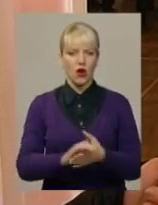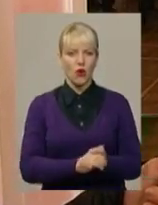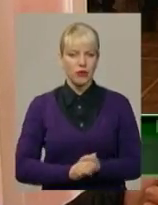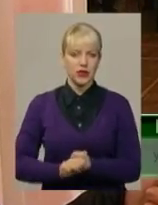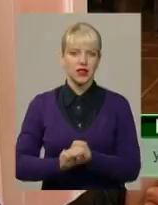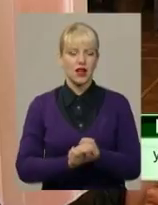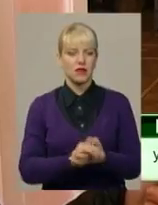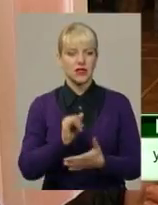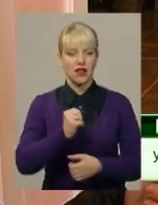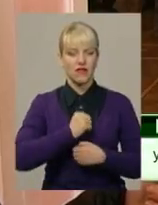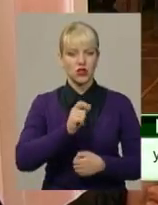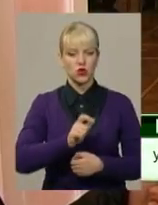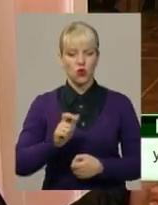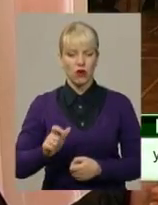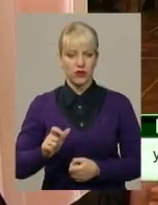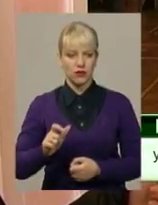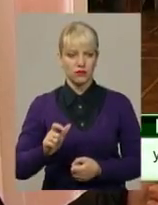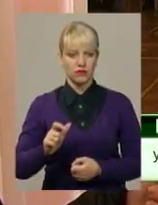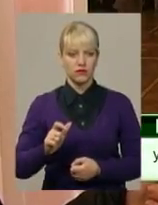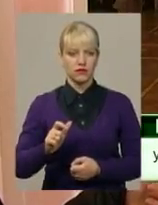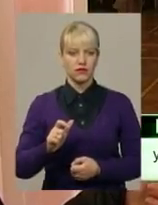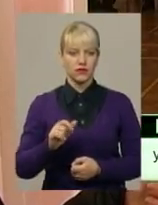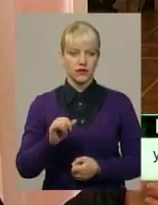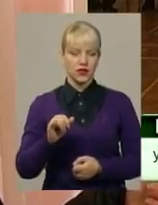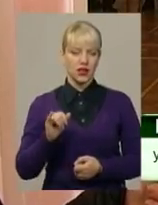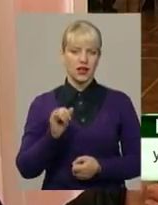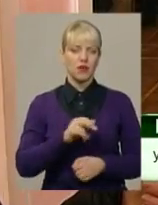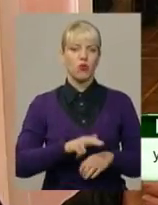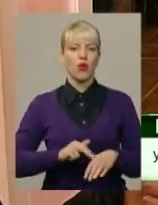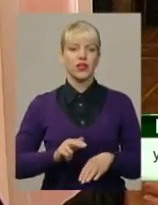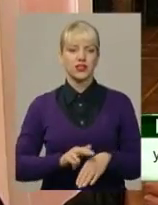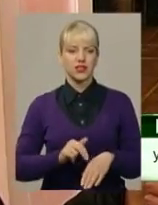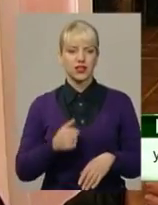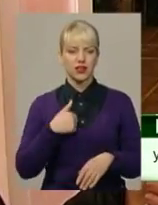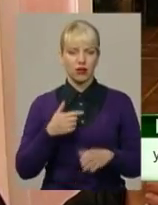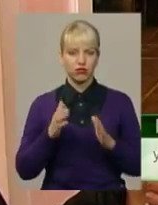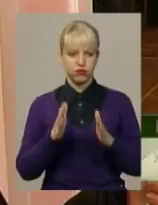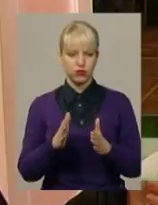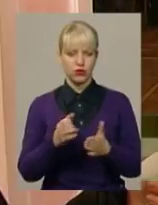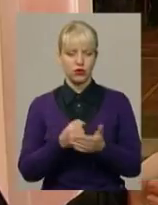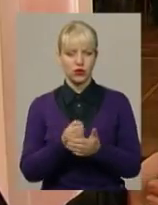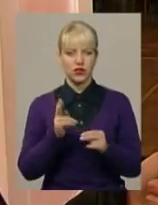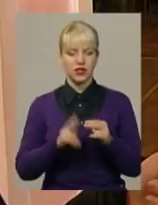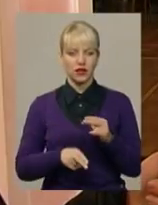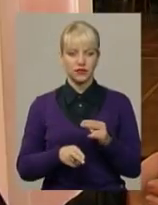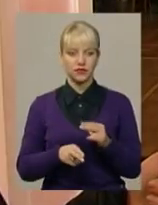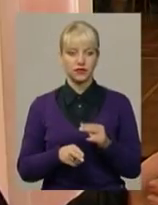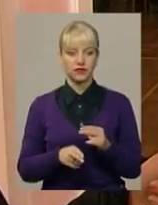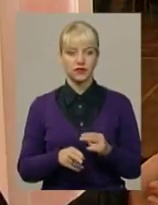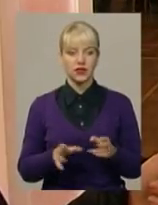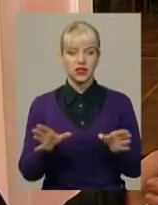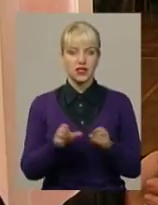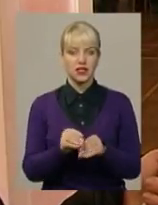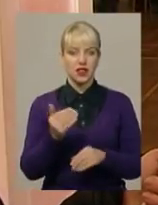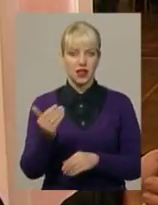і військові, і поліція. І я буду до кінця з ними,